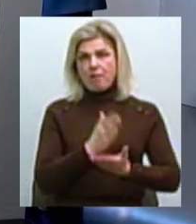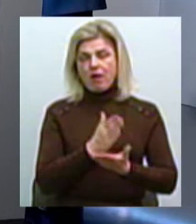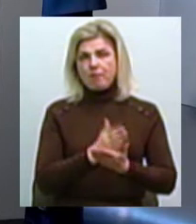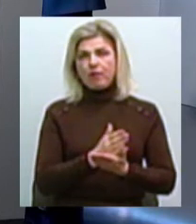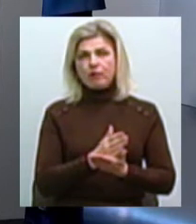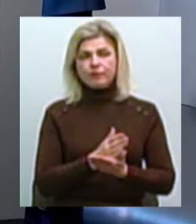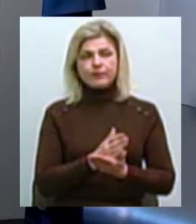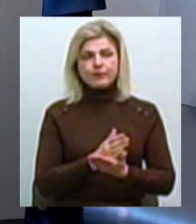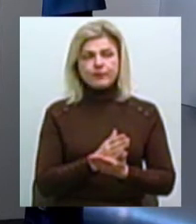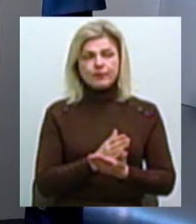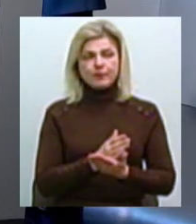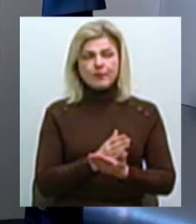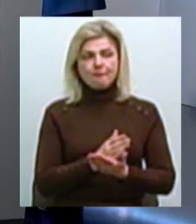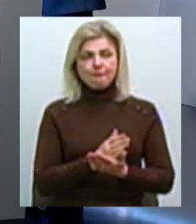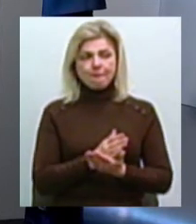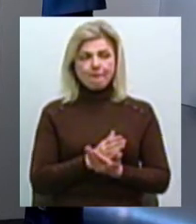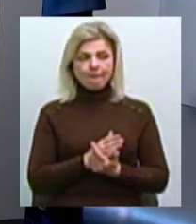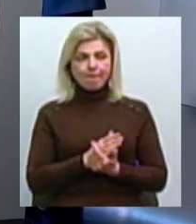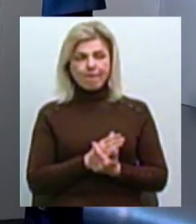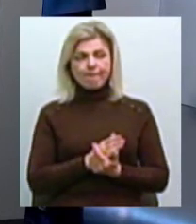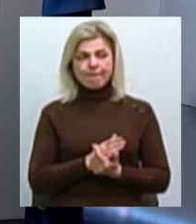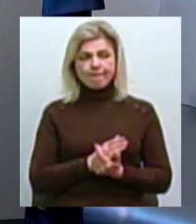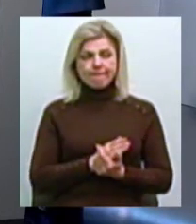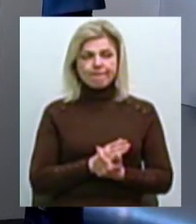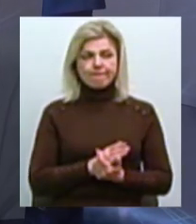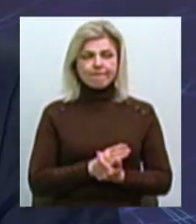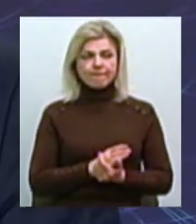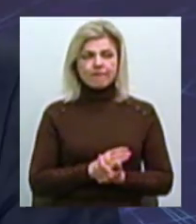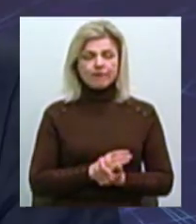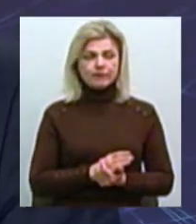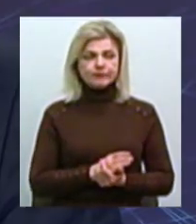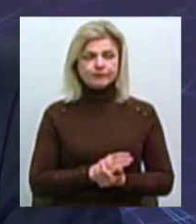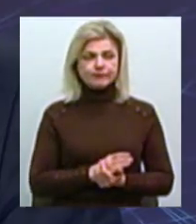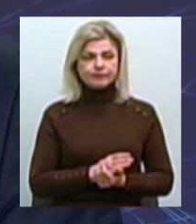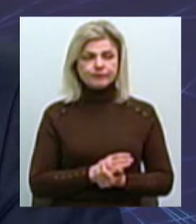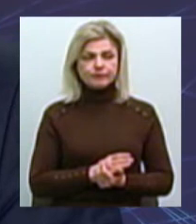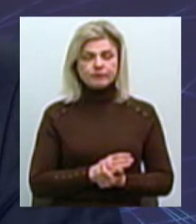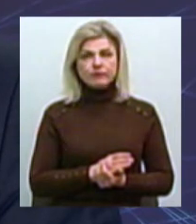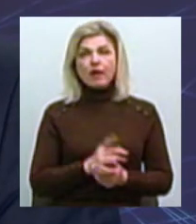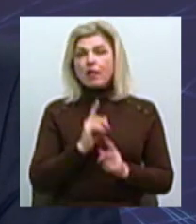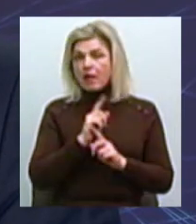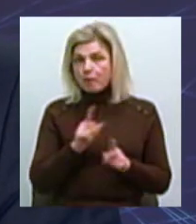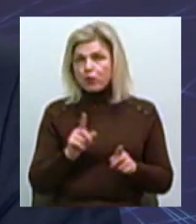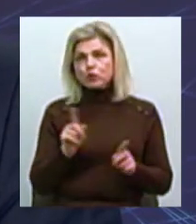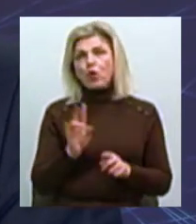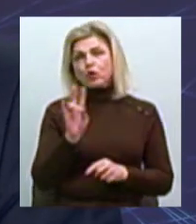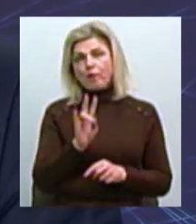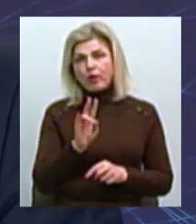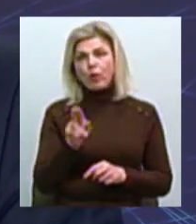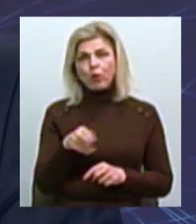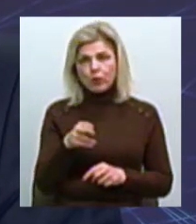ну, з... Я маю на увазі, саме з запланованих Тобто, не буде так, що десь в листопаді, в грудні